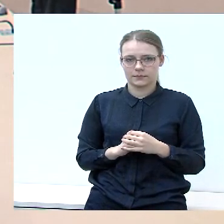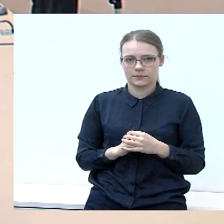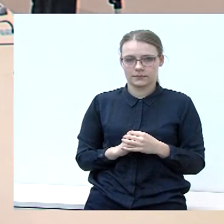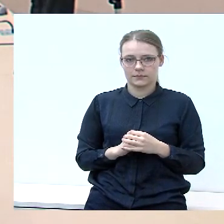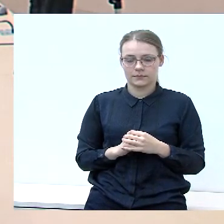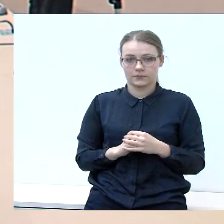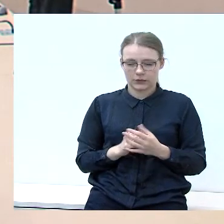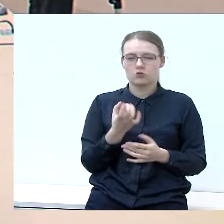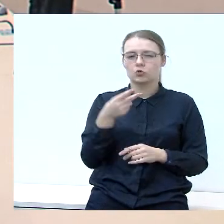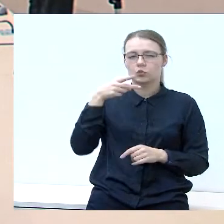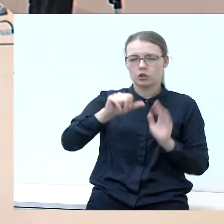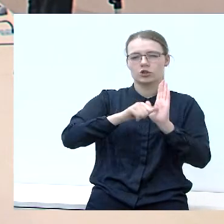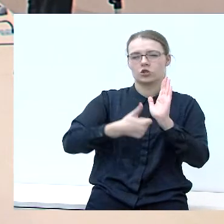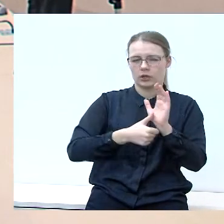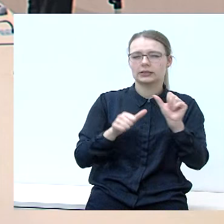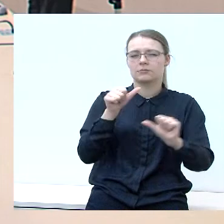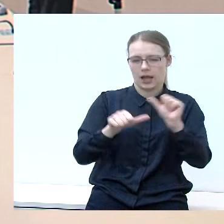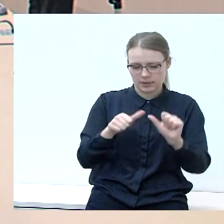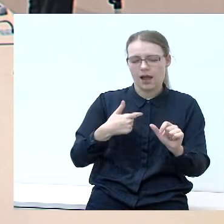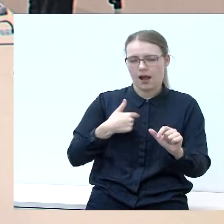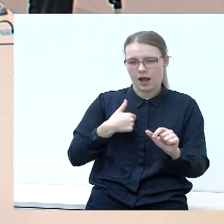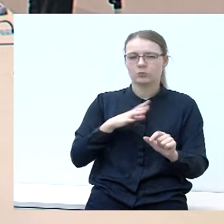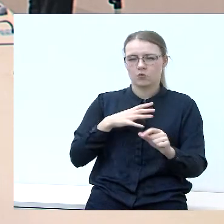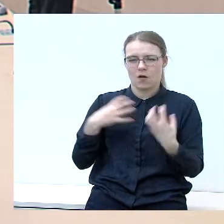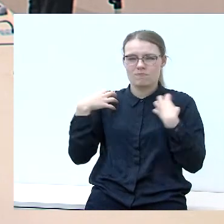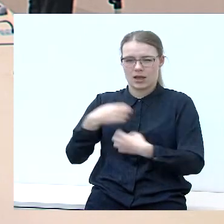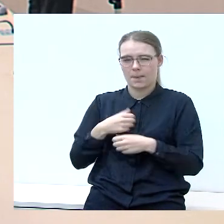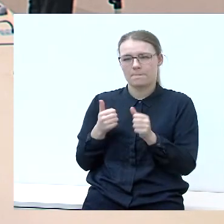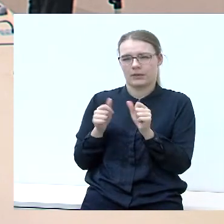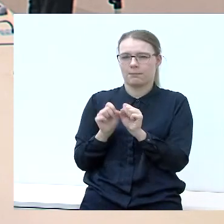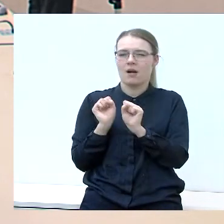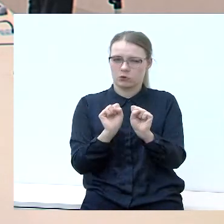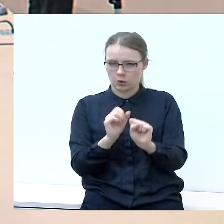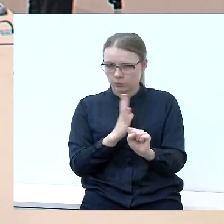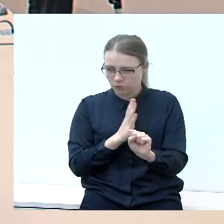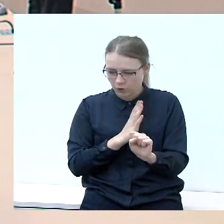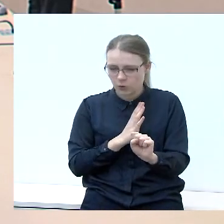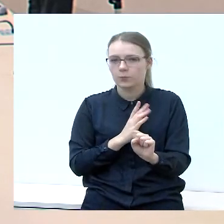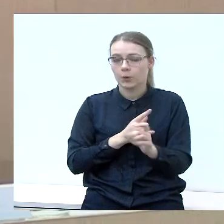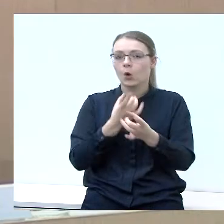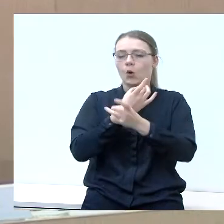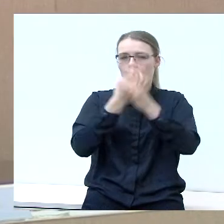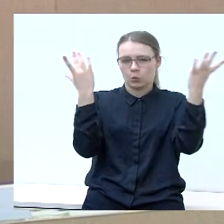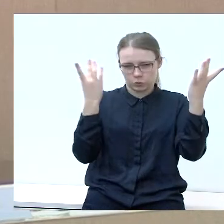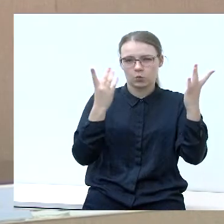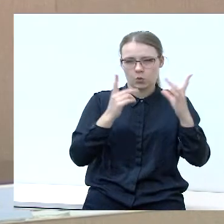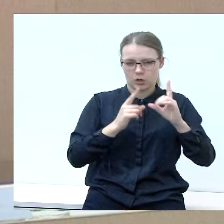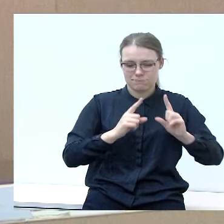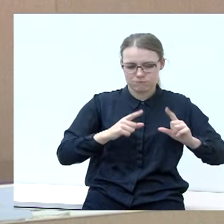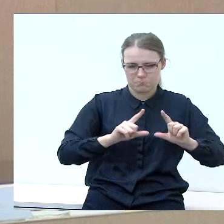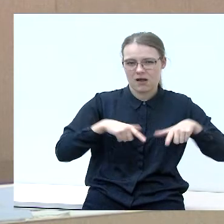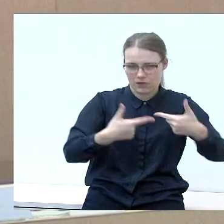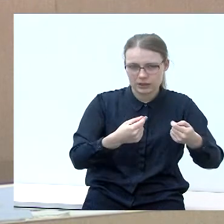Dar 2016 metais, man dirbant merų pavaduotojų, Kultūros pavaduotojų departamentas buvo